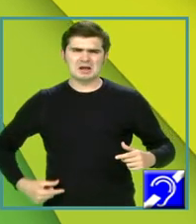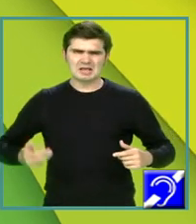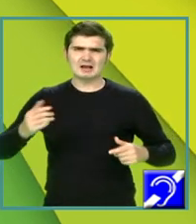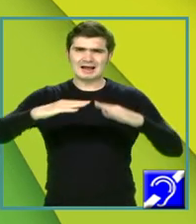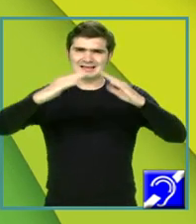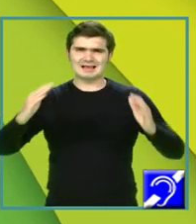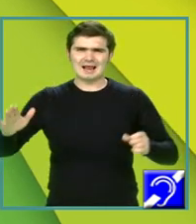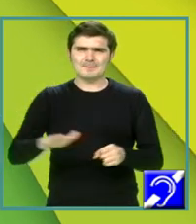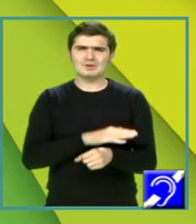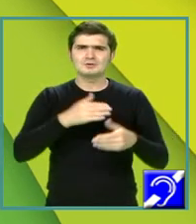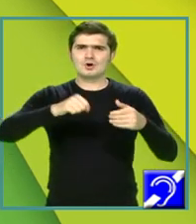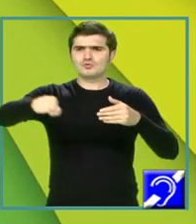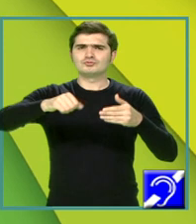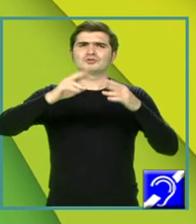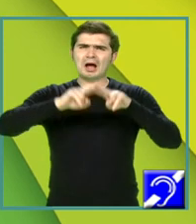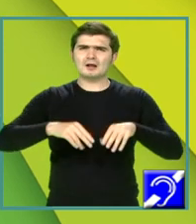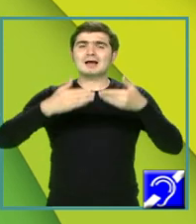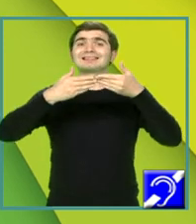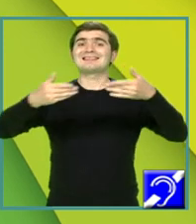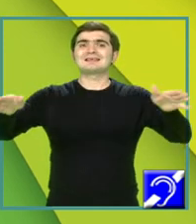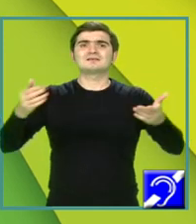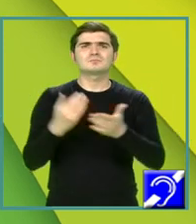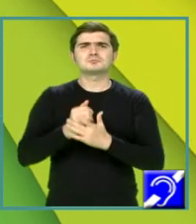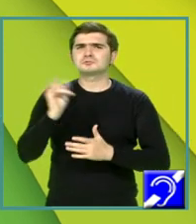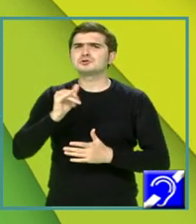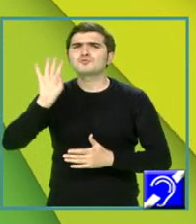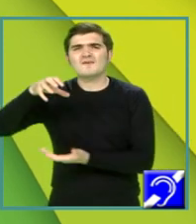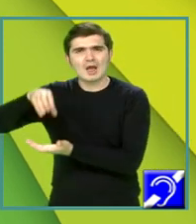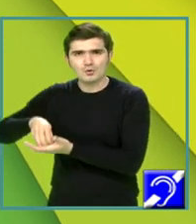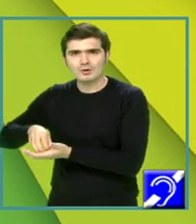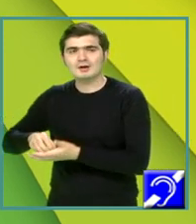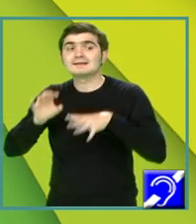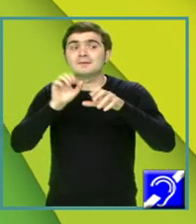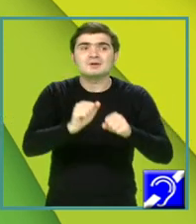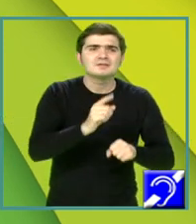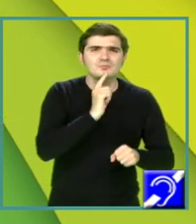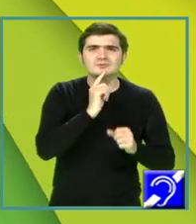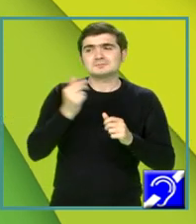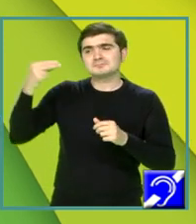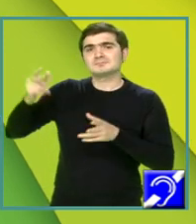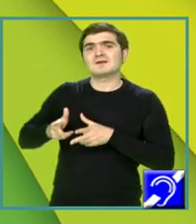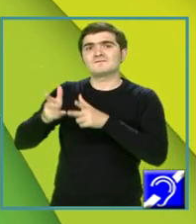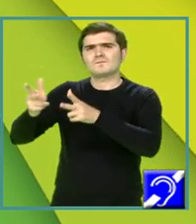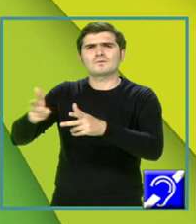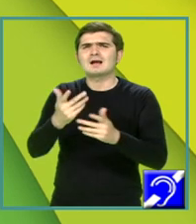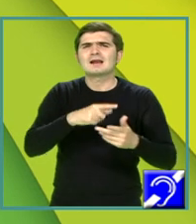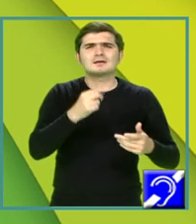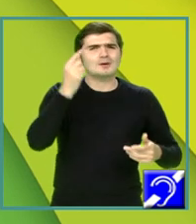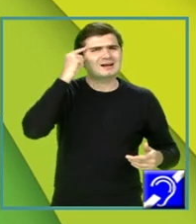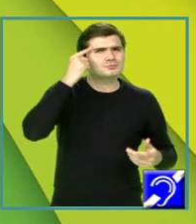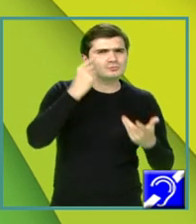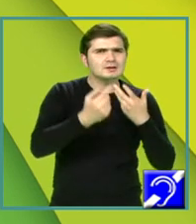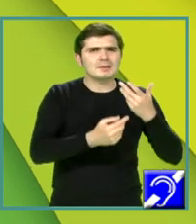și ușile rămaseră larg deschise, pentru ca aceia care nu mai aveau loc să poată prinde din coridor arteziana de gânduri și pasiune.